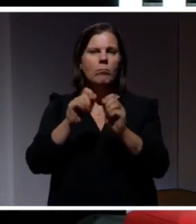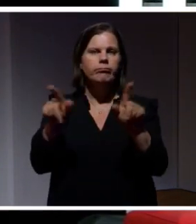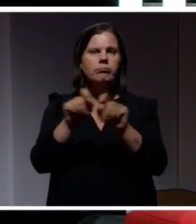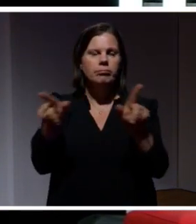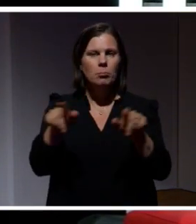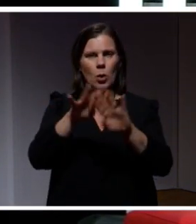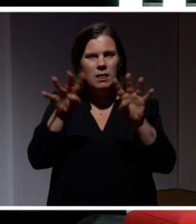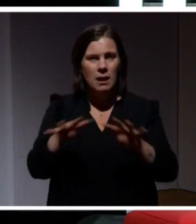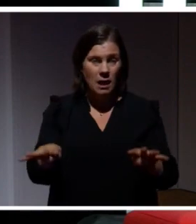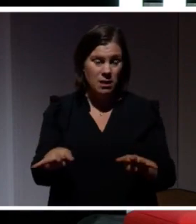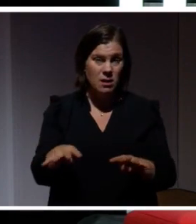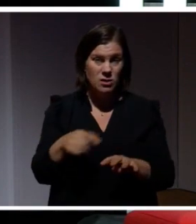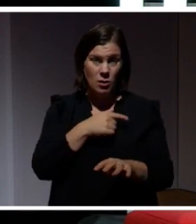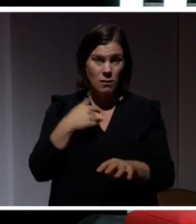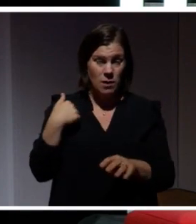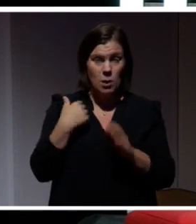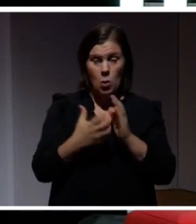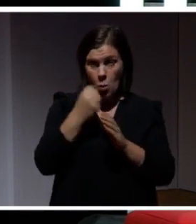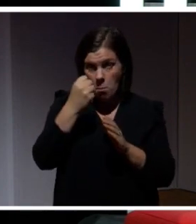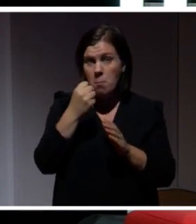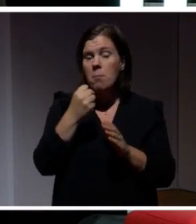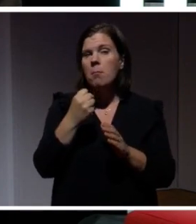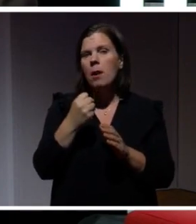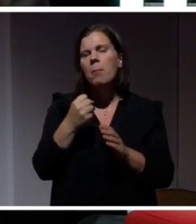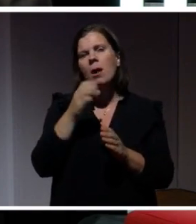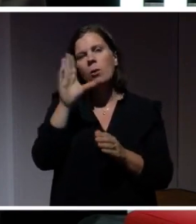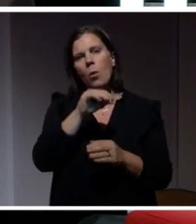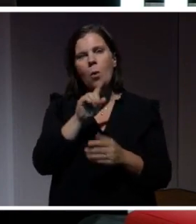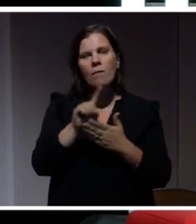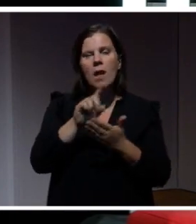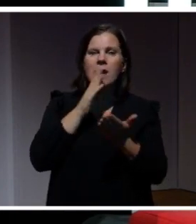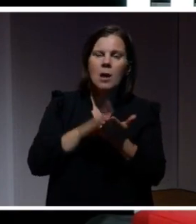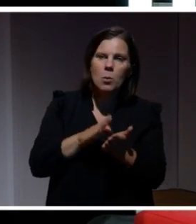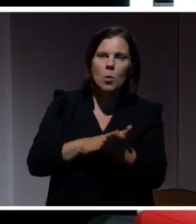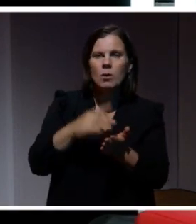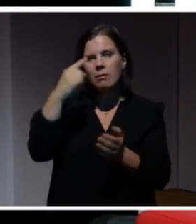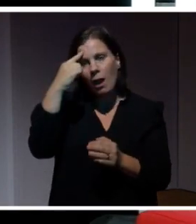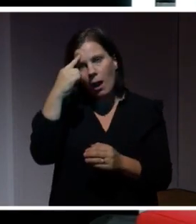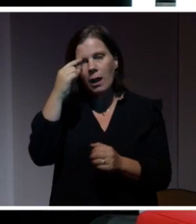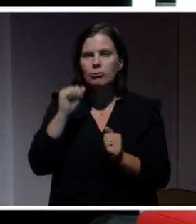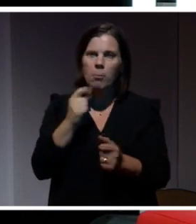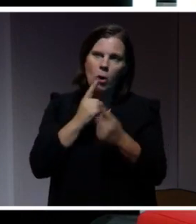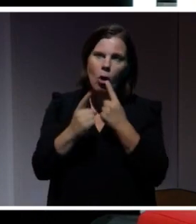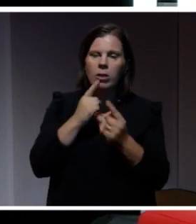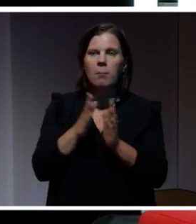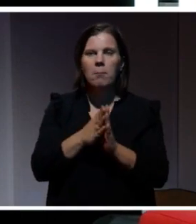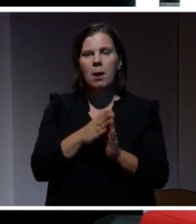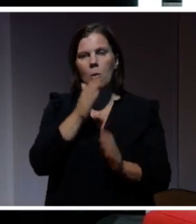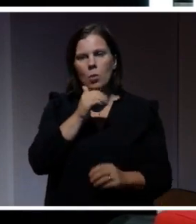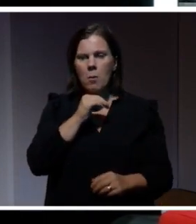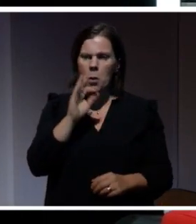man pratade om. Och det har lett till rekommendationer och tankar kring att man ska prata med ungdomar om